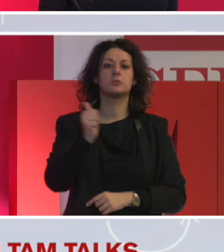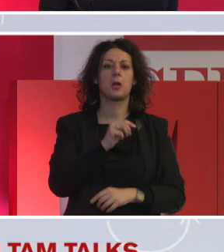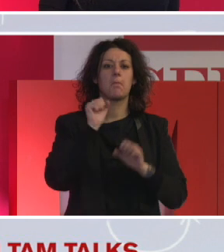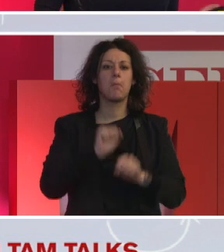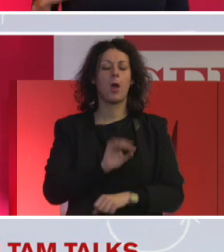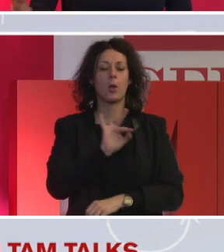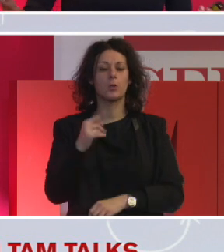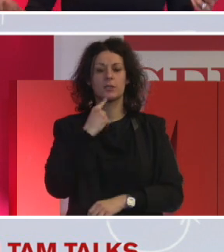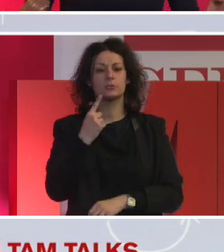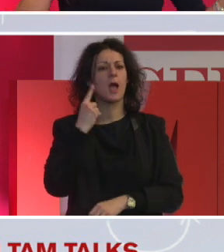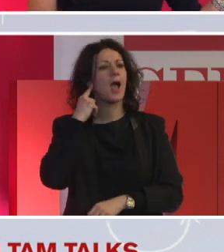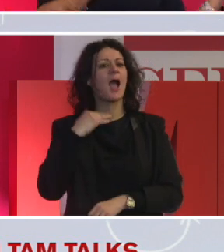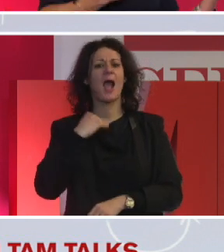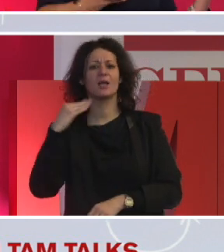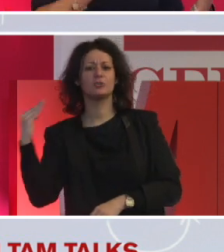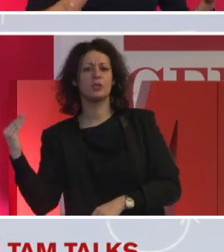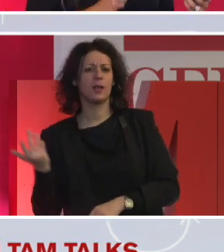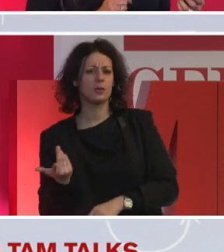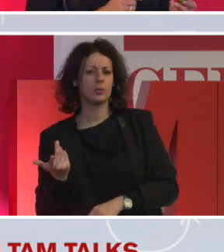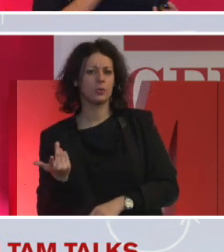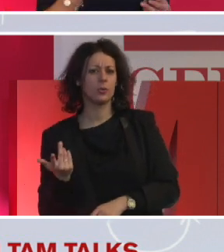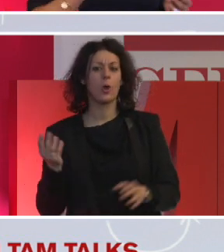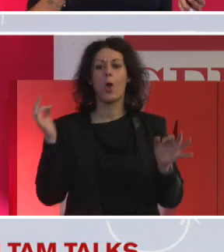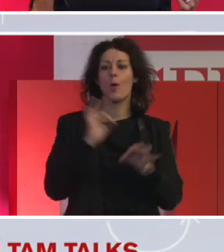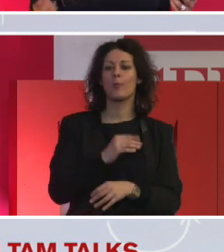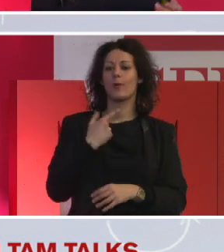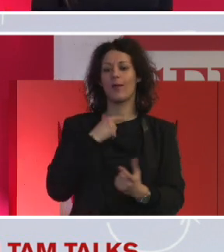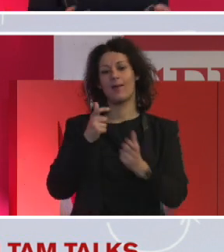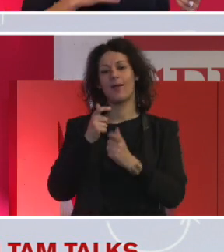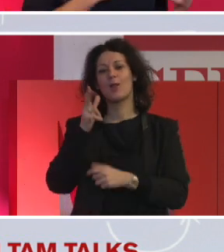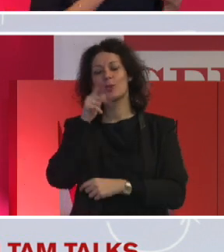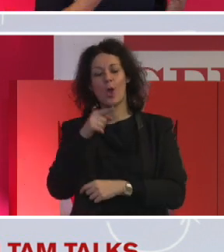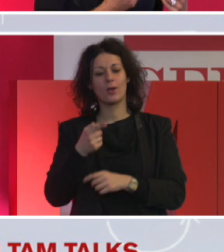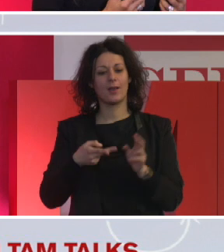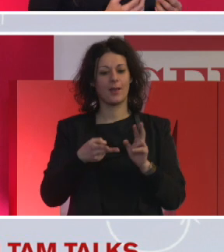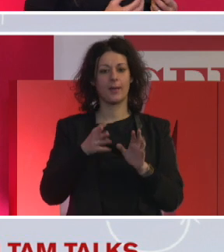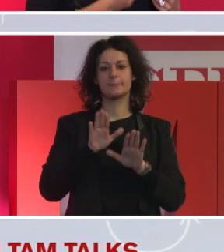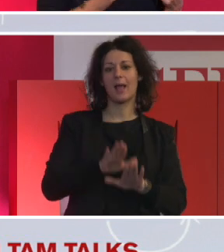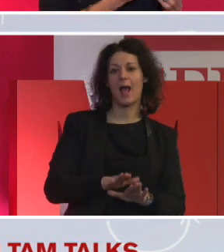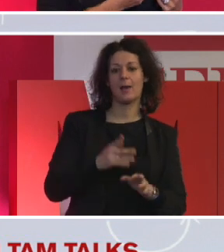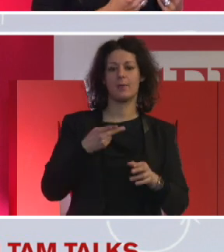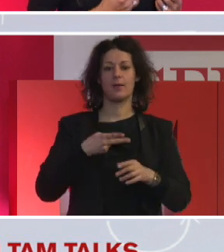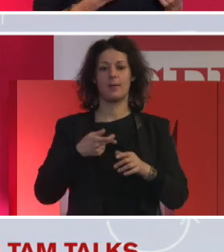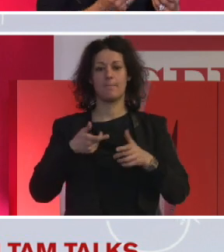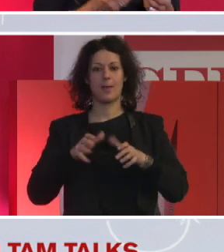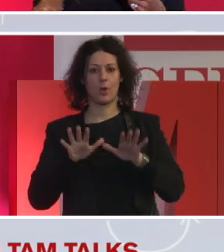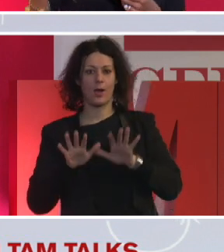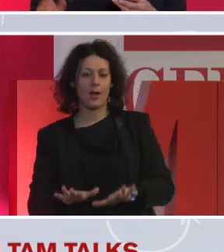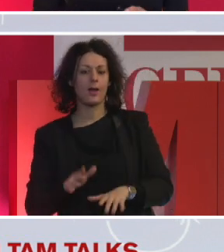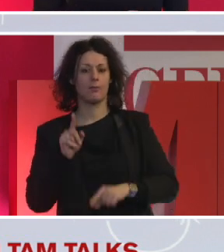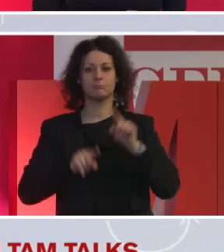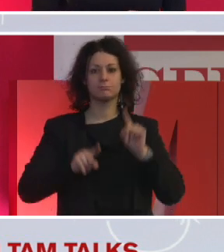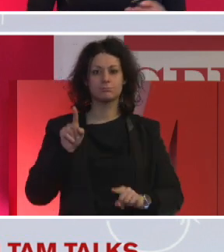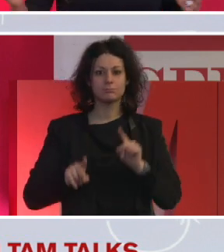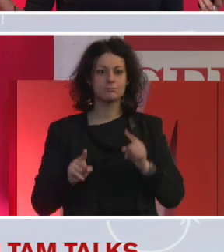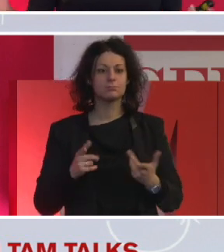con donne, sono quelli, ci sono le donne più esaboranti, quelle meno. Spesso sono tante le cose dove noi ci sentiamo un po' diversi, e a meno